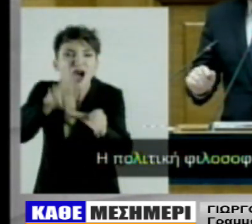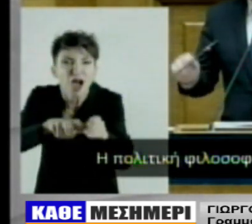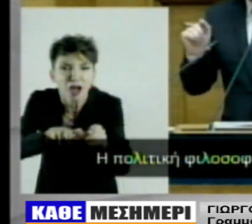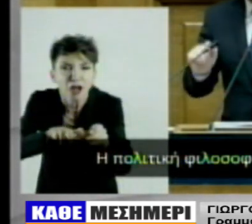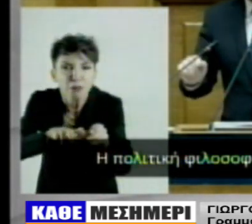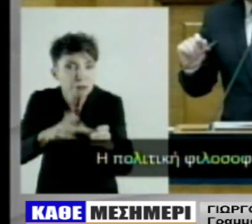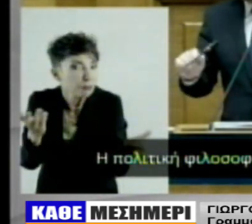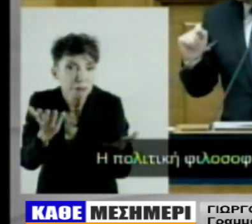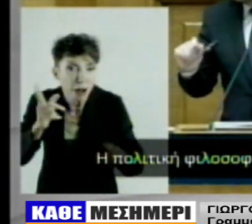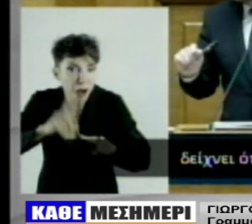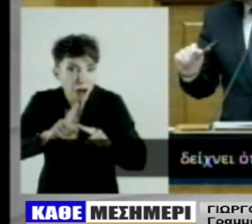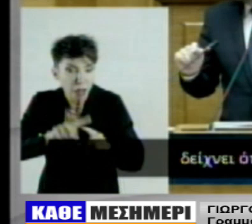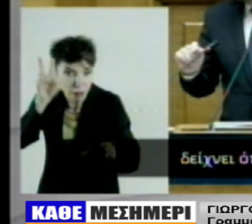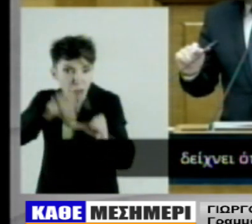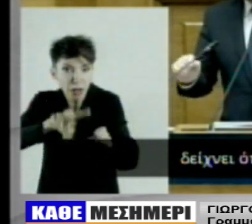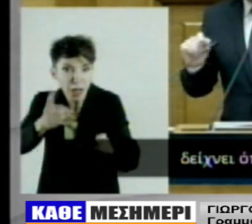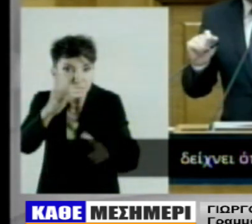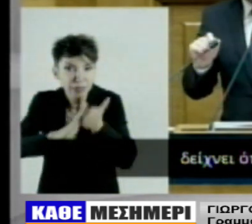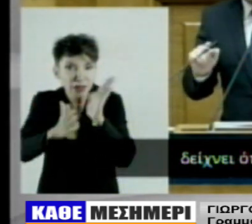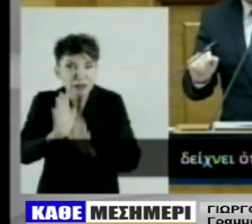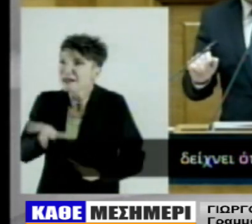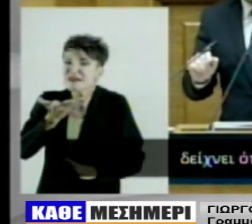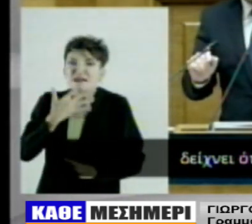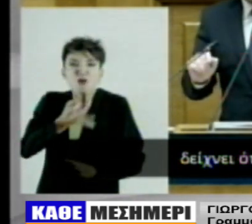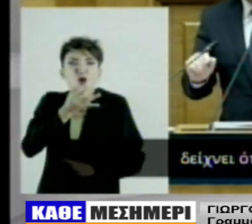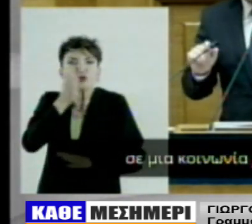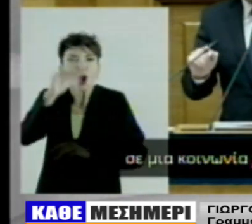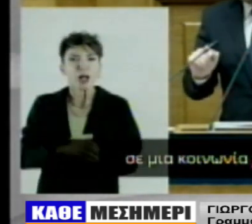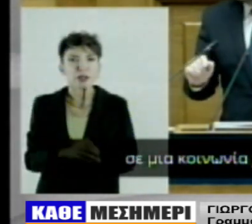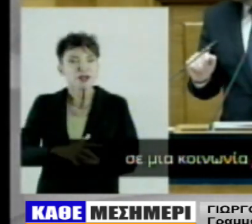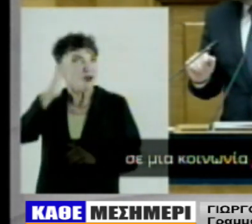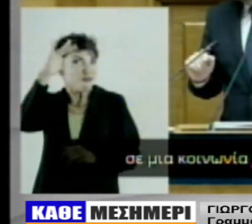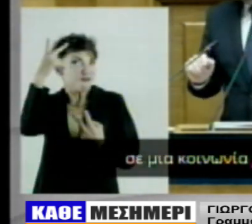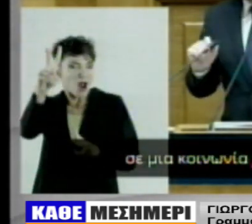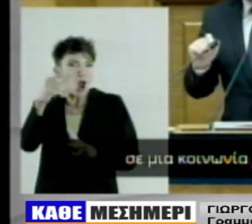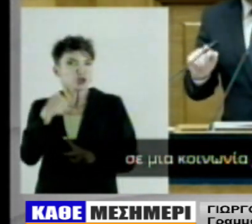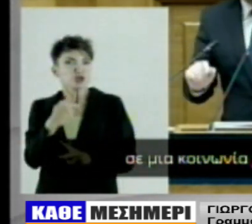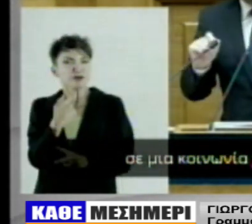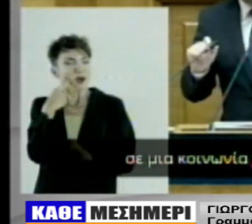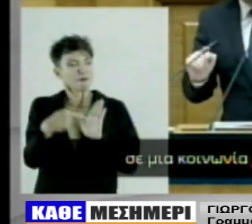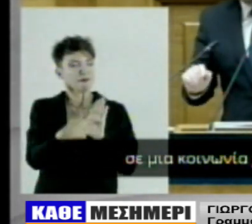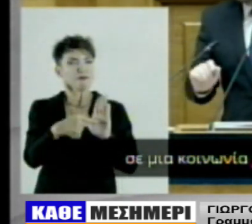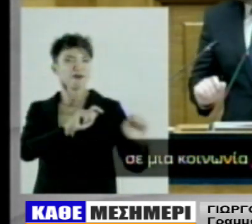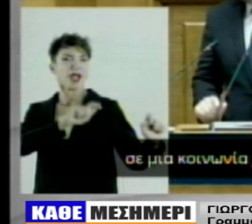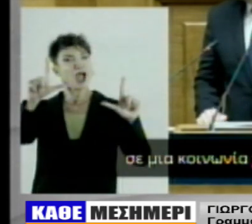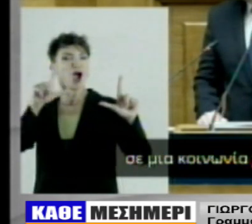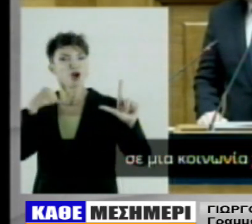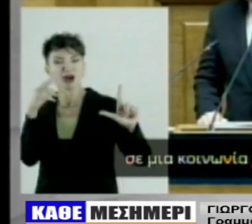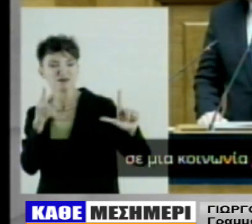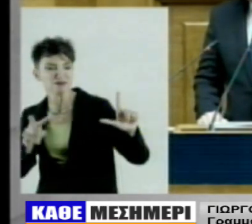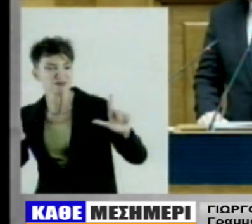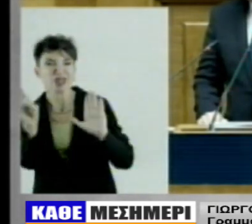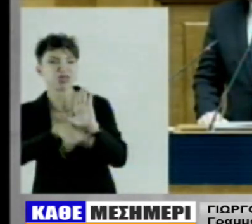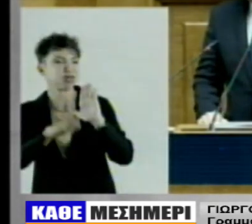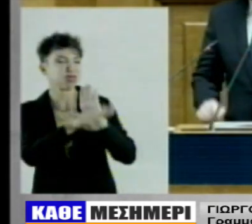στη δεύτερη θέση και να είμαστε η δύναμη εκείνη η οποία τα επόμενα χρόνια θα ασκήσει πραγματικά αξιόπιστη αντιπολίτευση